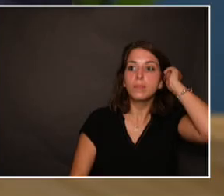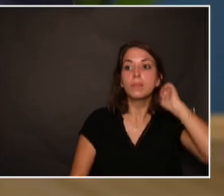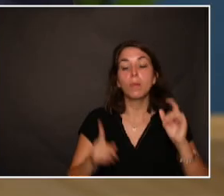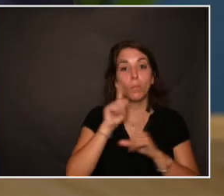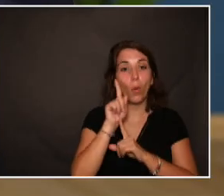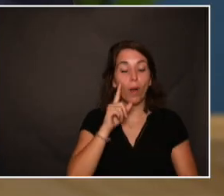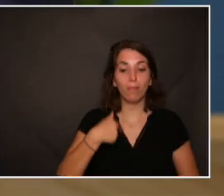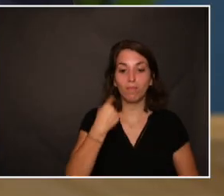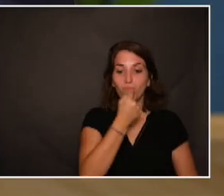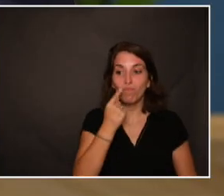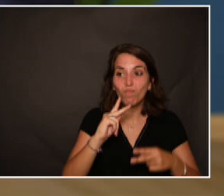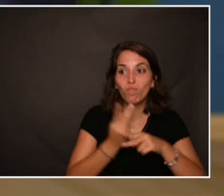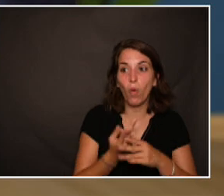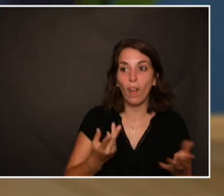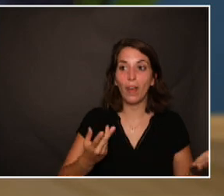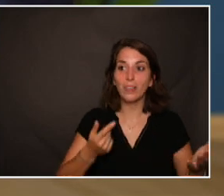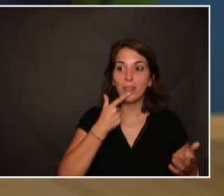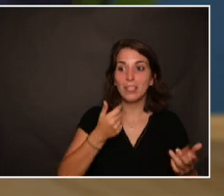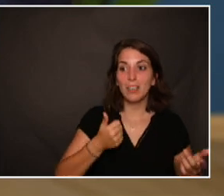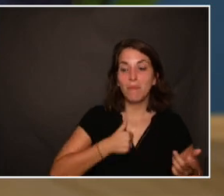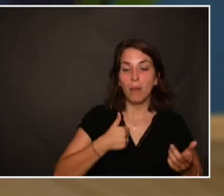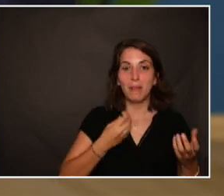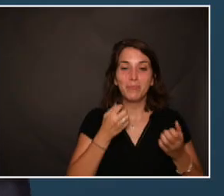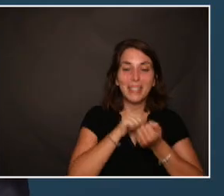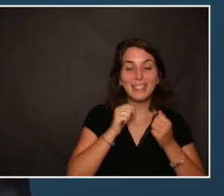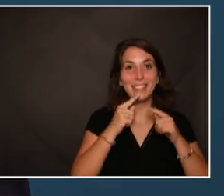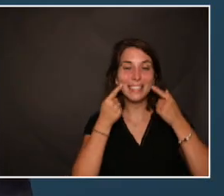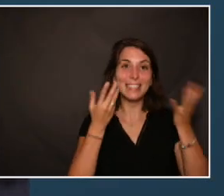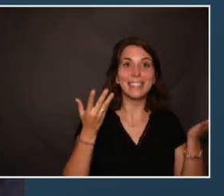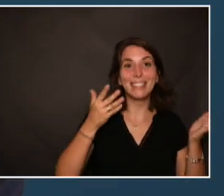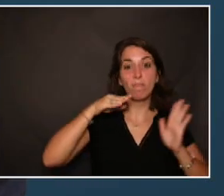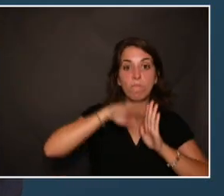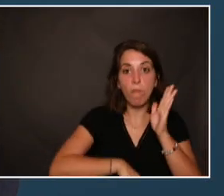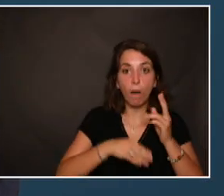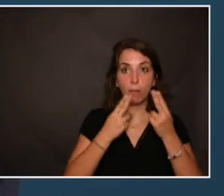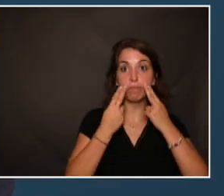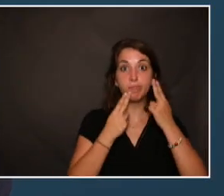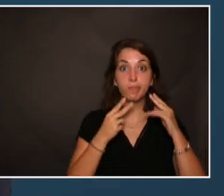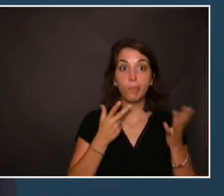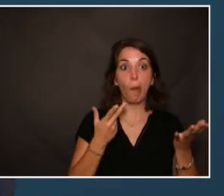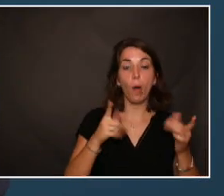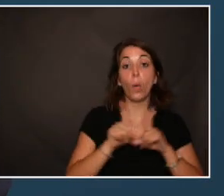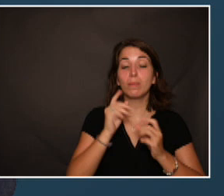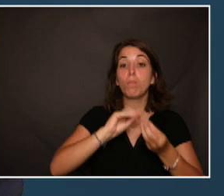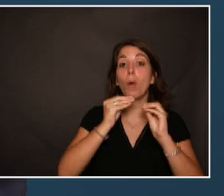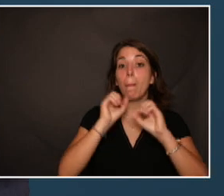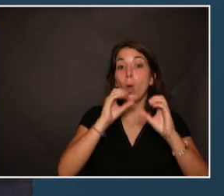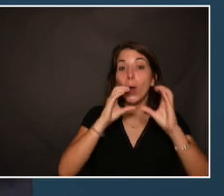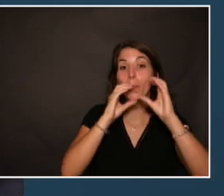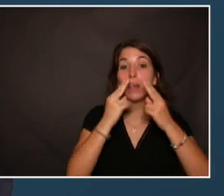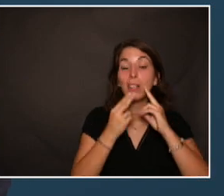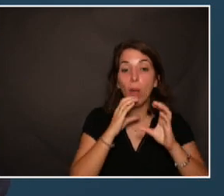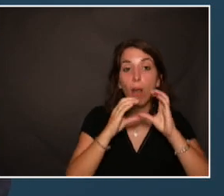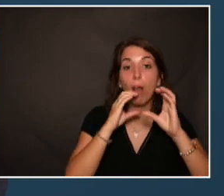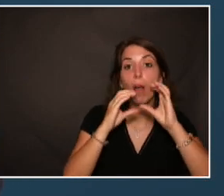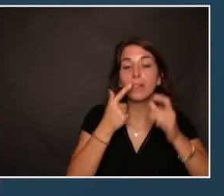mauvais état buccodentaire, ça va retentir en termes d'esthétique. Ça peut aussi gêner la communication et donc altérer le